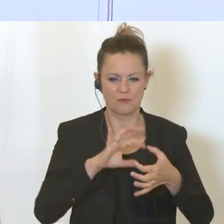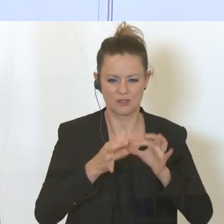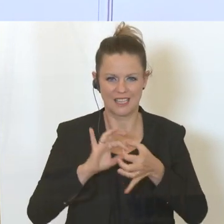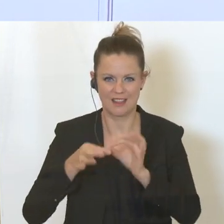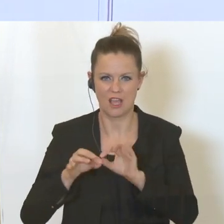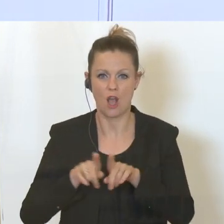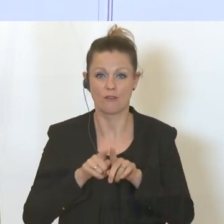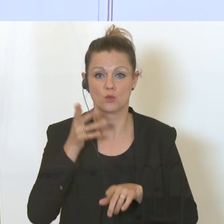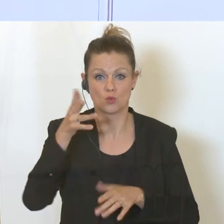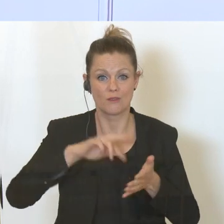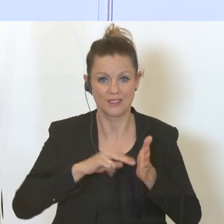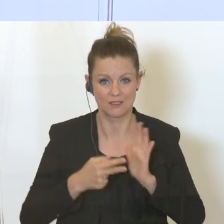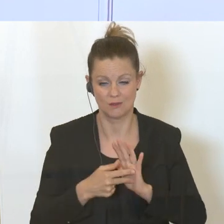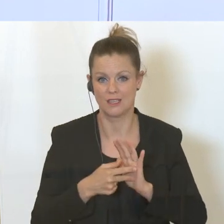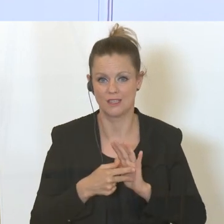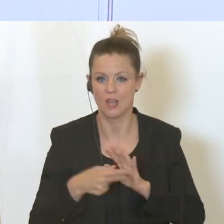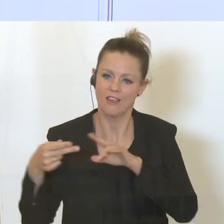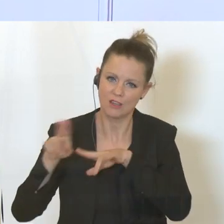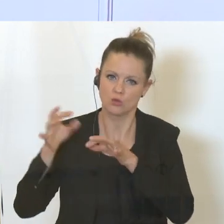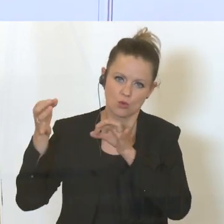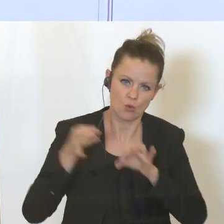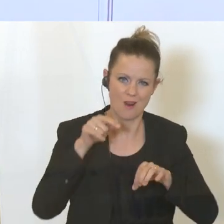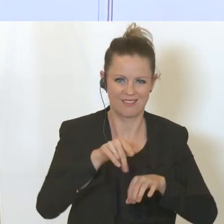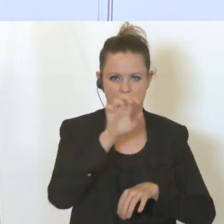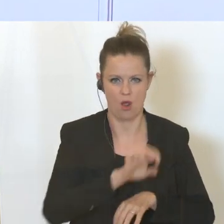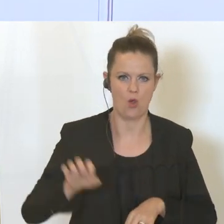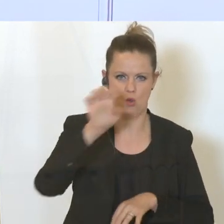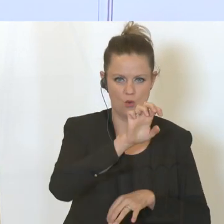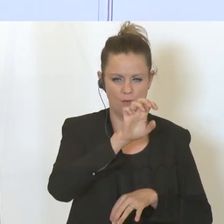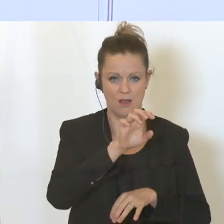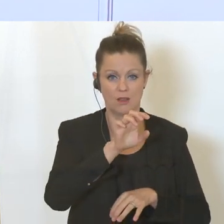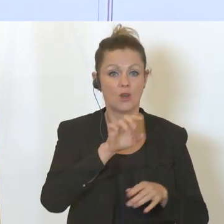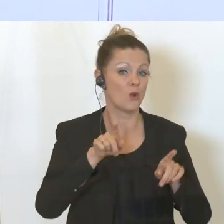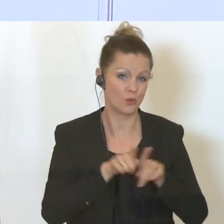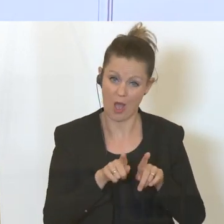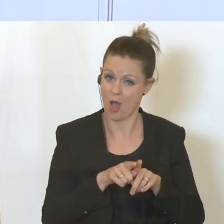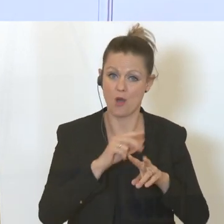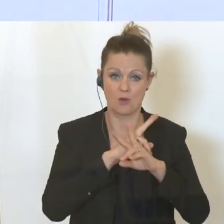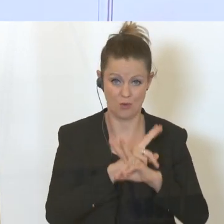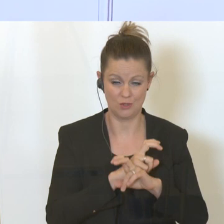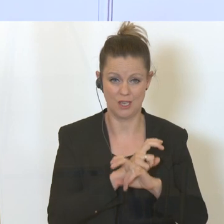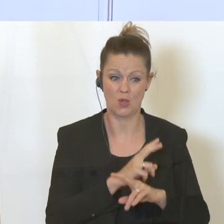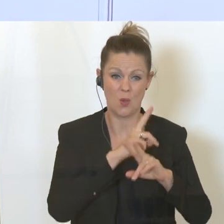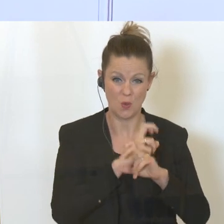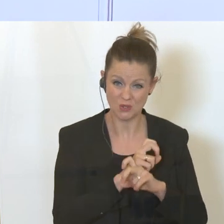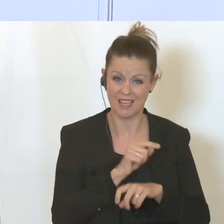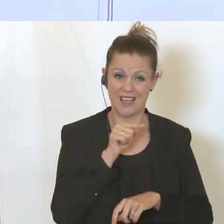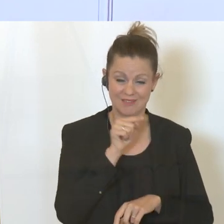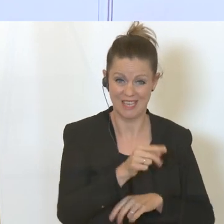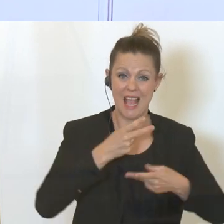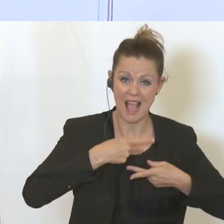Zukunftstechnologien nach Europa zurückholen und auch nach Österreich. Österreich ist und bleibt ein